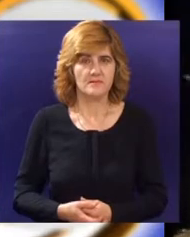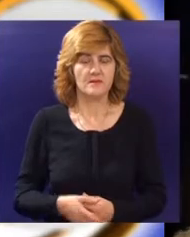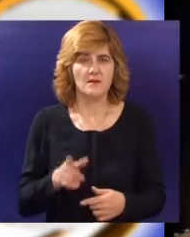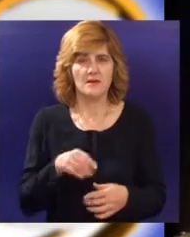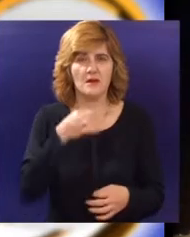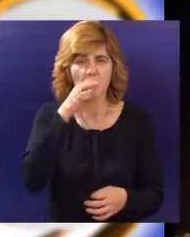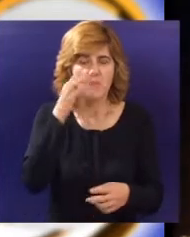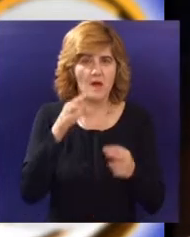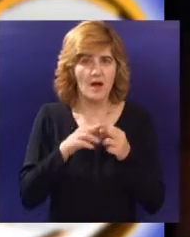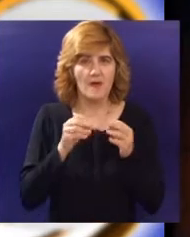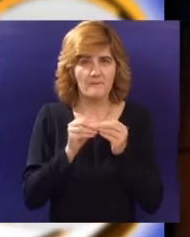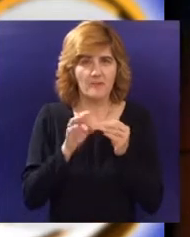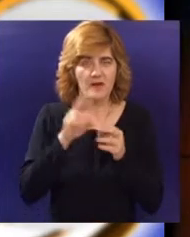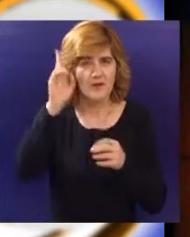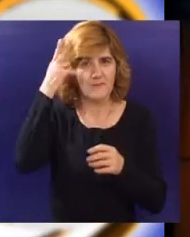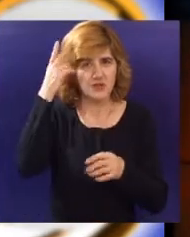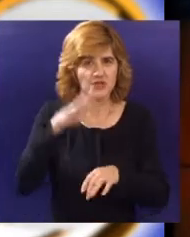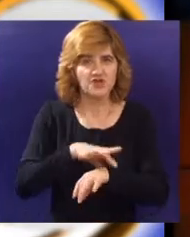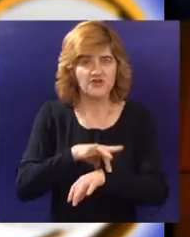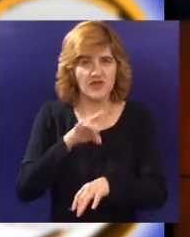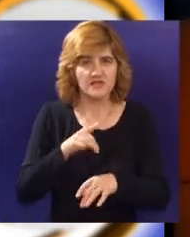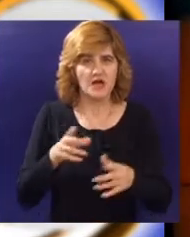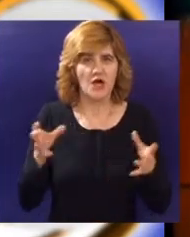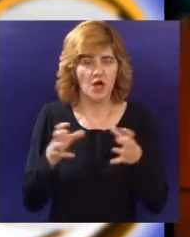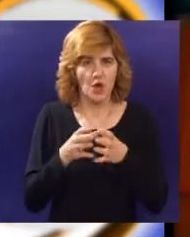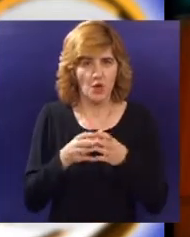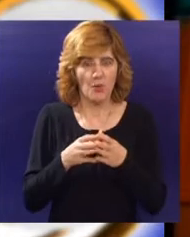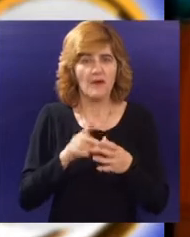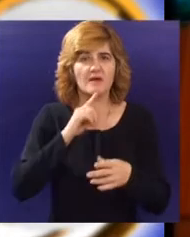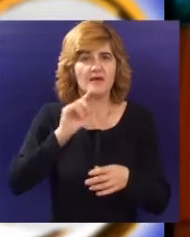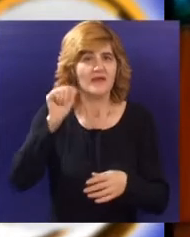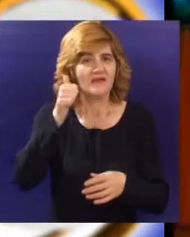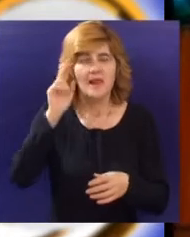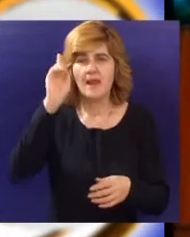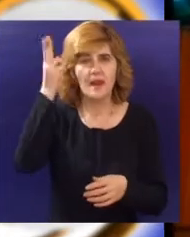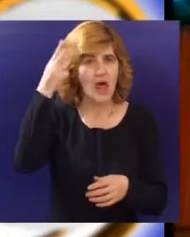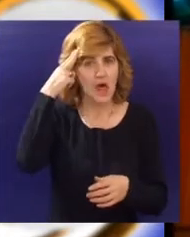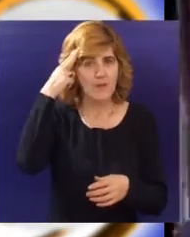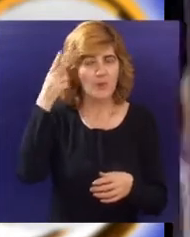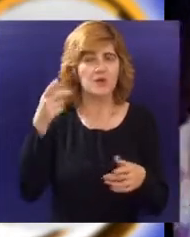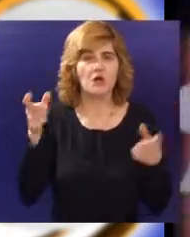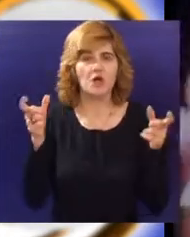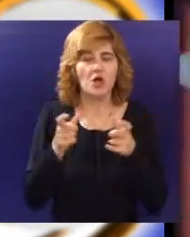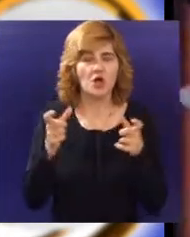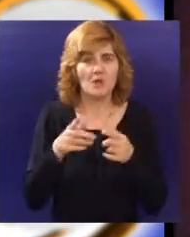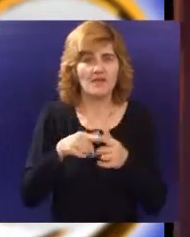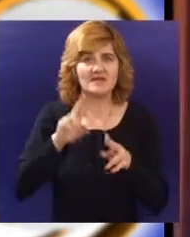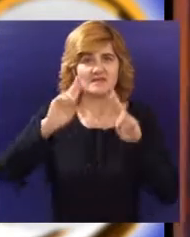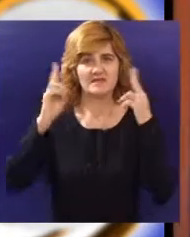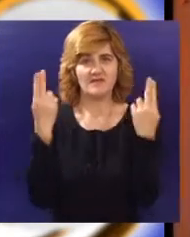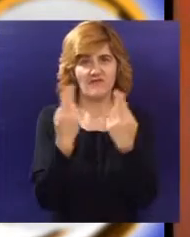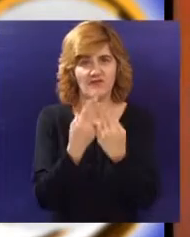Grupa ABBA je bila švedska pop grupa. Ostali su najuspešnija švedska i jedna od najpopularnijih grupa na svetu.